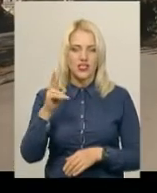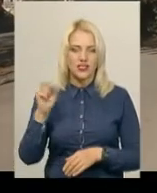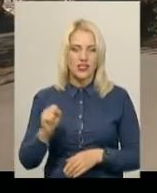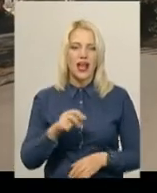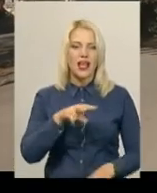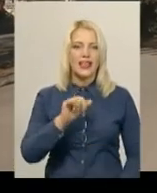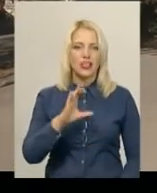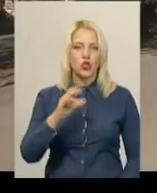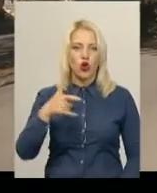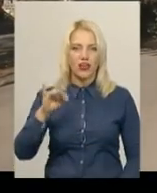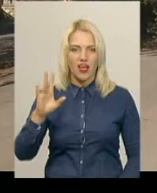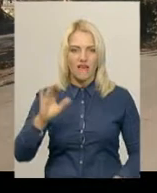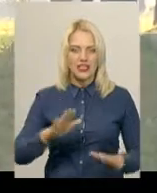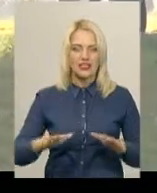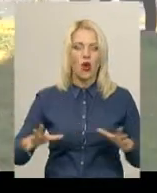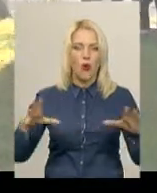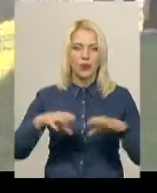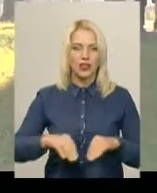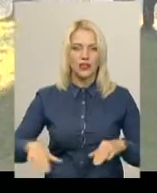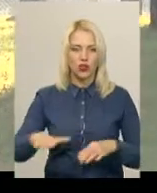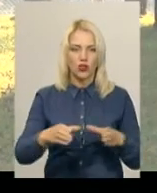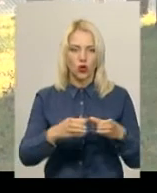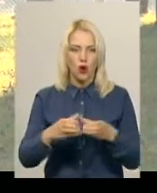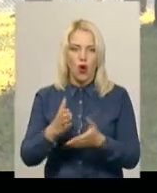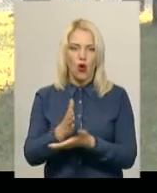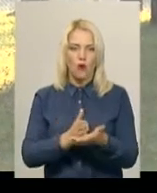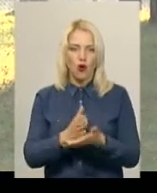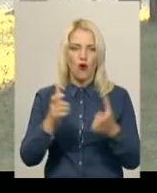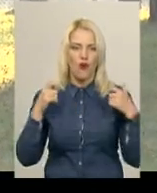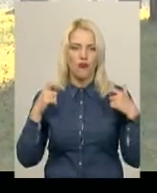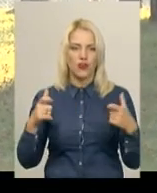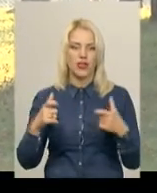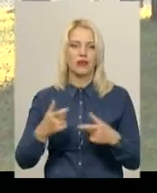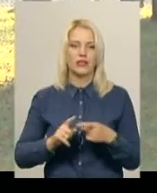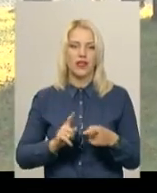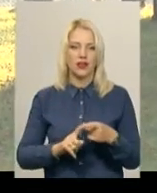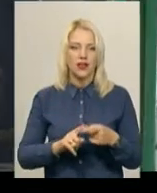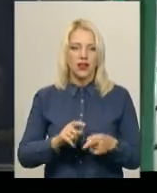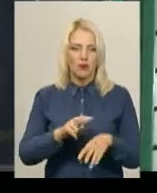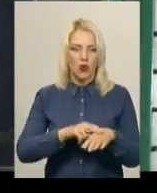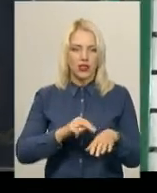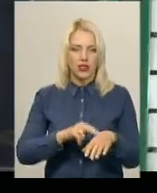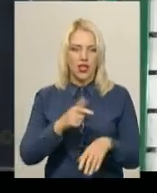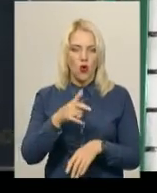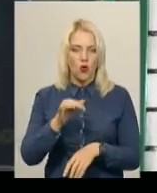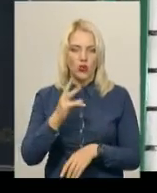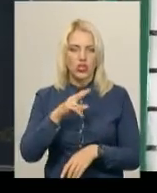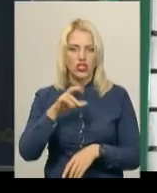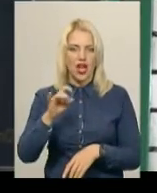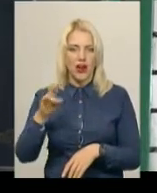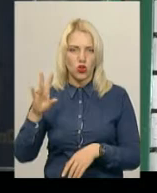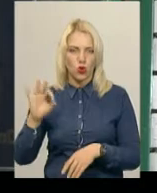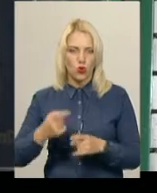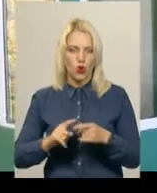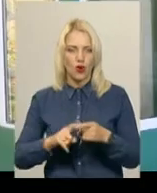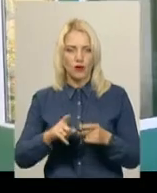об'єднаних територіальних громадах обслуговує дільничний офіцер Хмельницького райвідділу поліції Сергій Гончаренко. Загальна кількість населення у цих